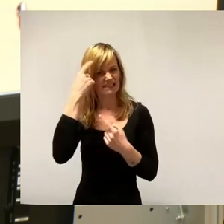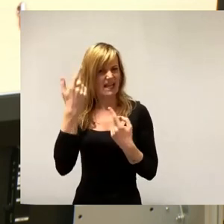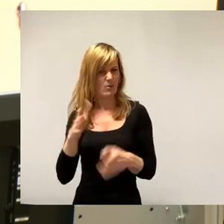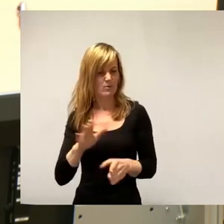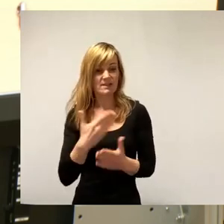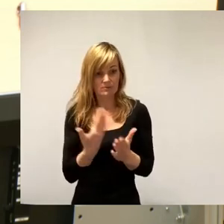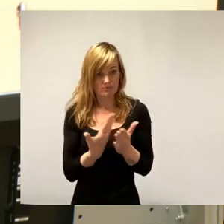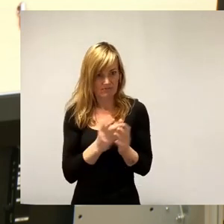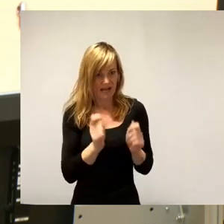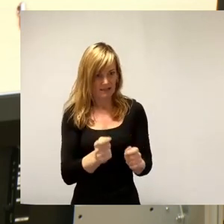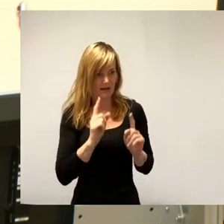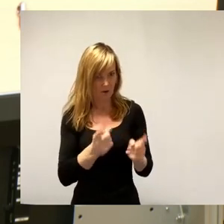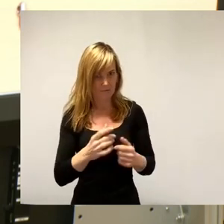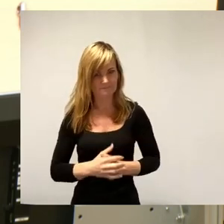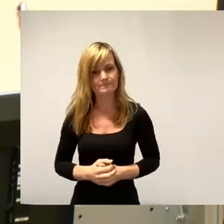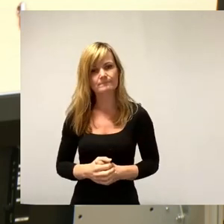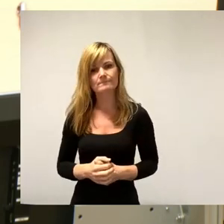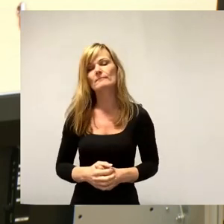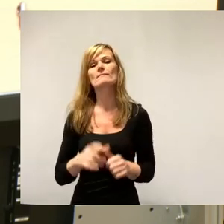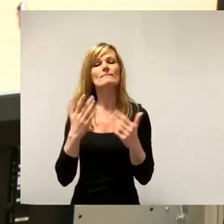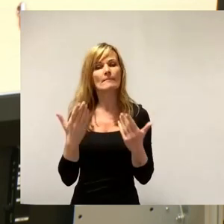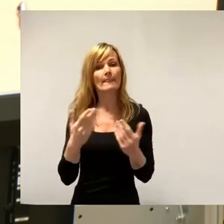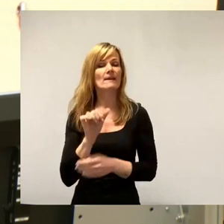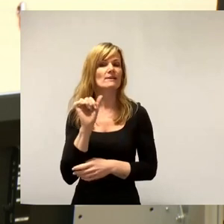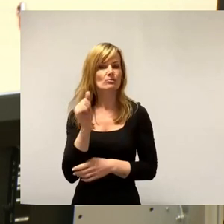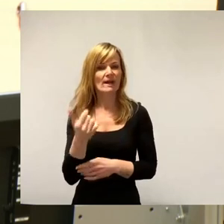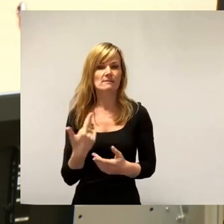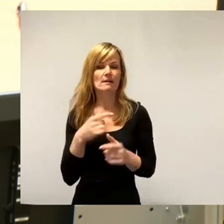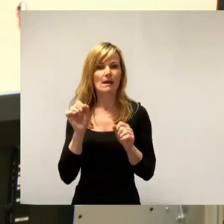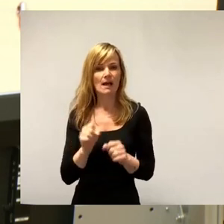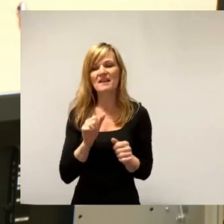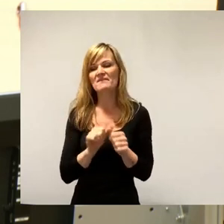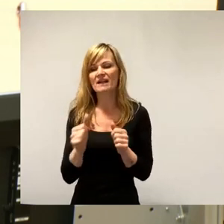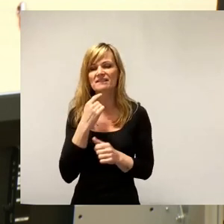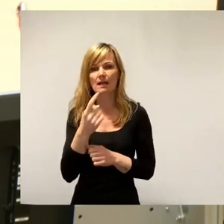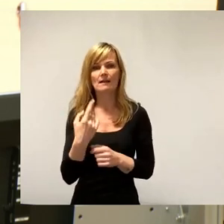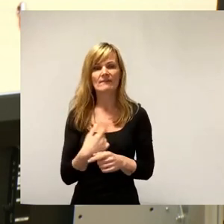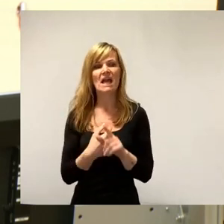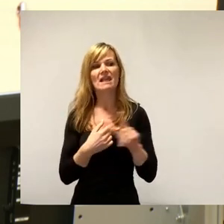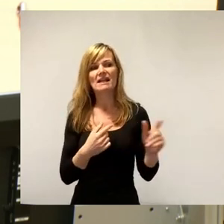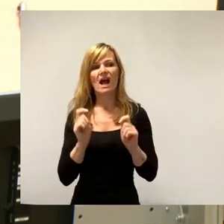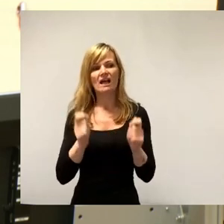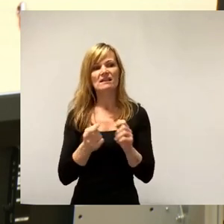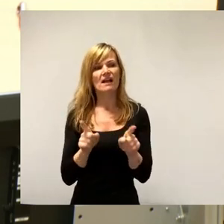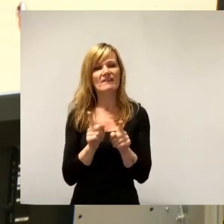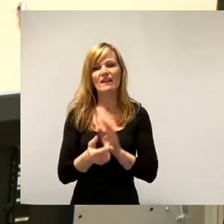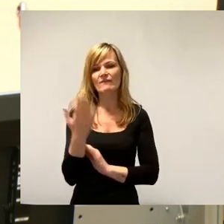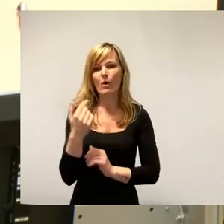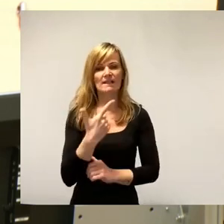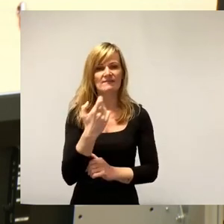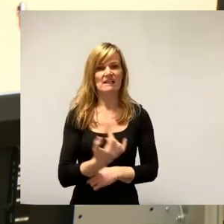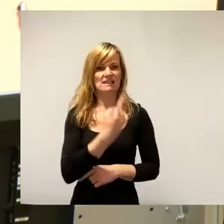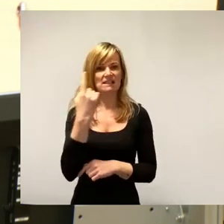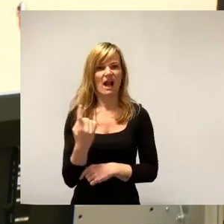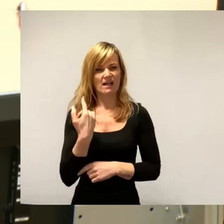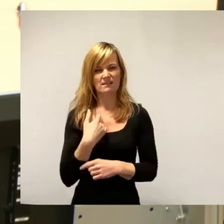Als erstes Mal ist natürlich, wir können sagen, fast ein linker Antrag von vor 20 Jahren. Also ein großes Misstrauen